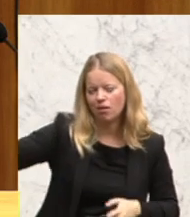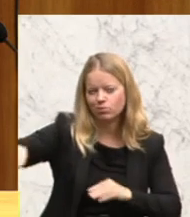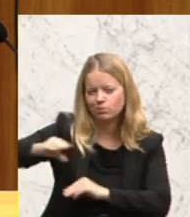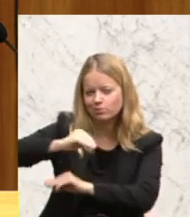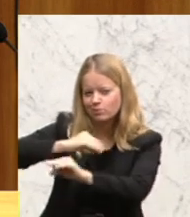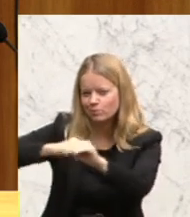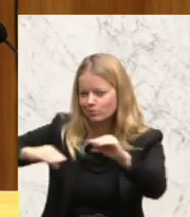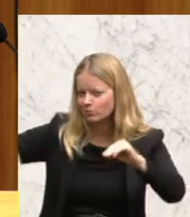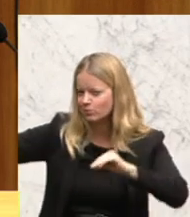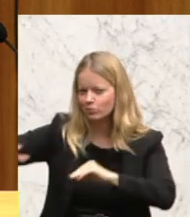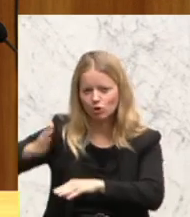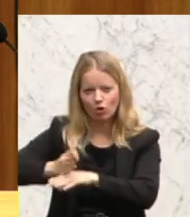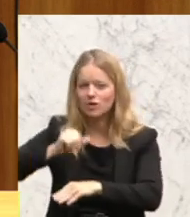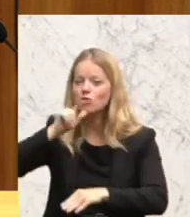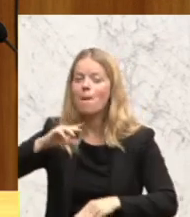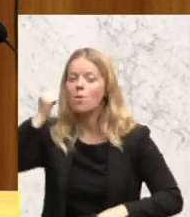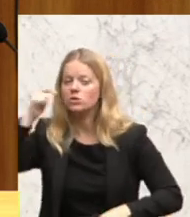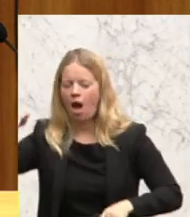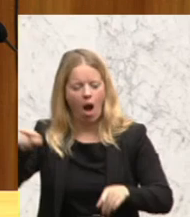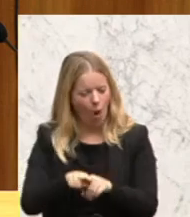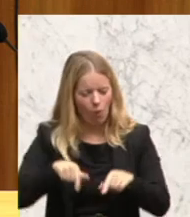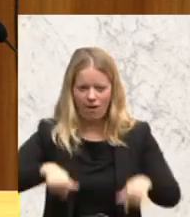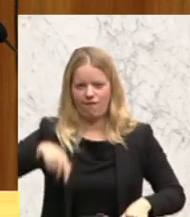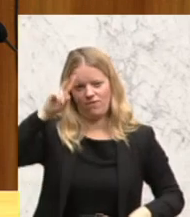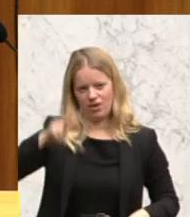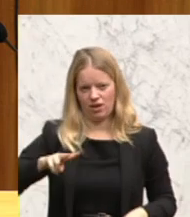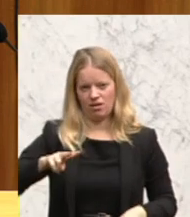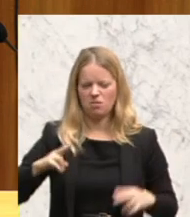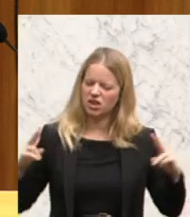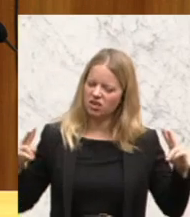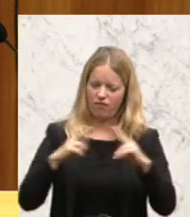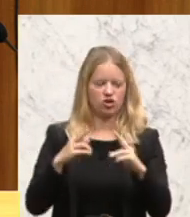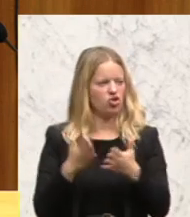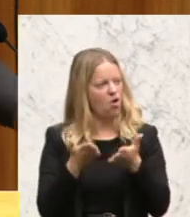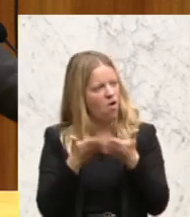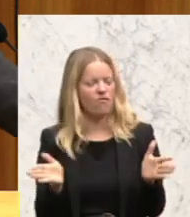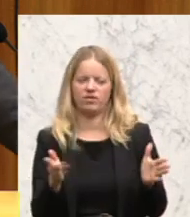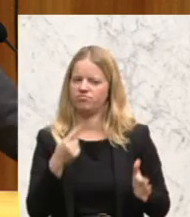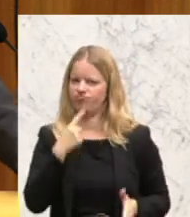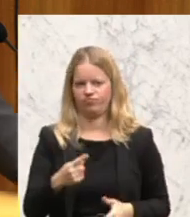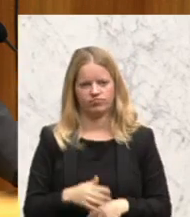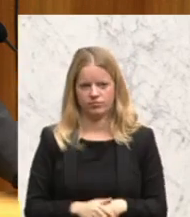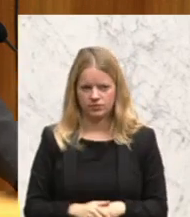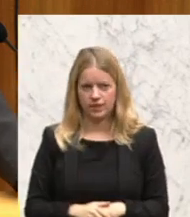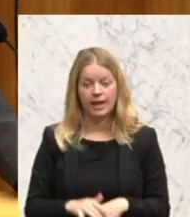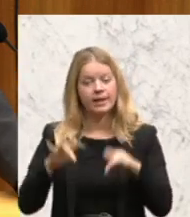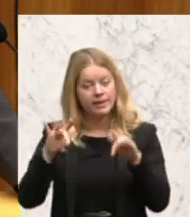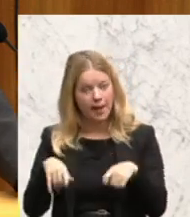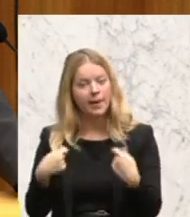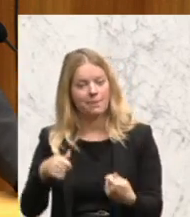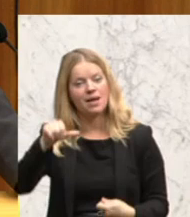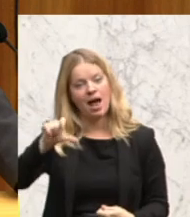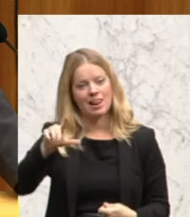in Moskau, sondern auch in Wien, bei ihren Treffen, ganz offen. Da gibt es einen Alexander Dugin,